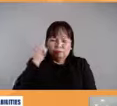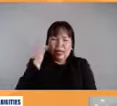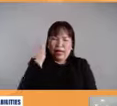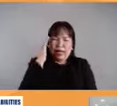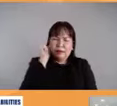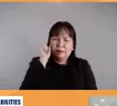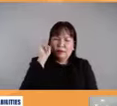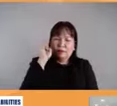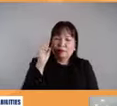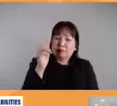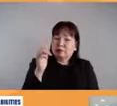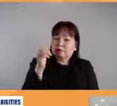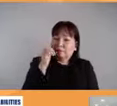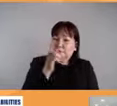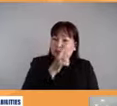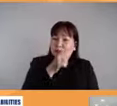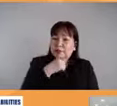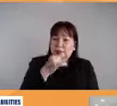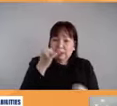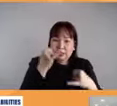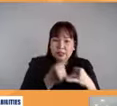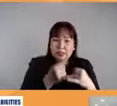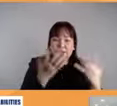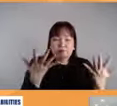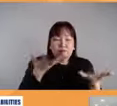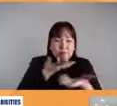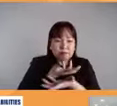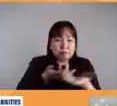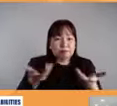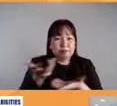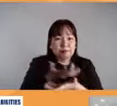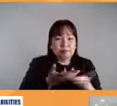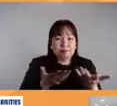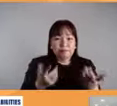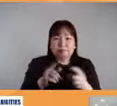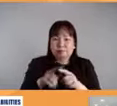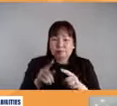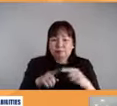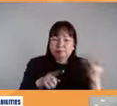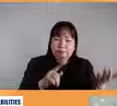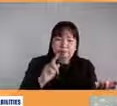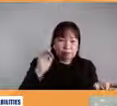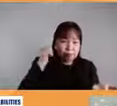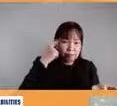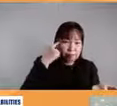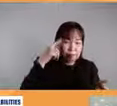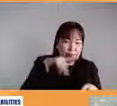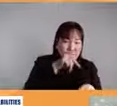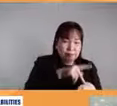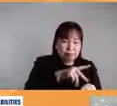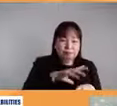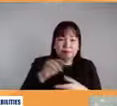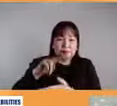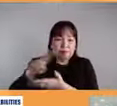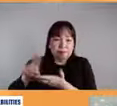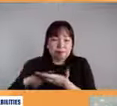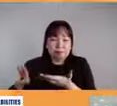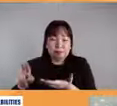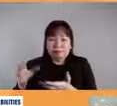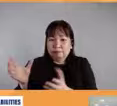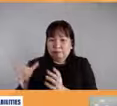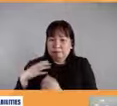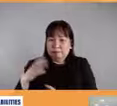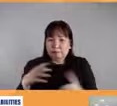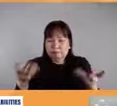sa pinakahuling dialogue between the state party and the committee on the CRPD na